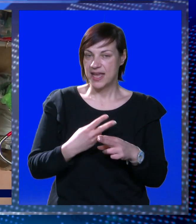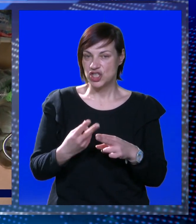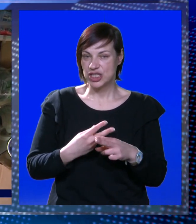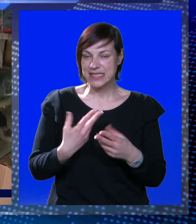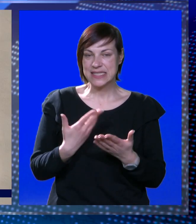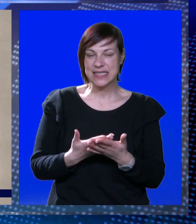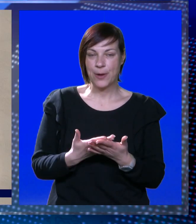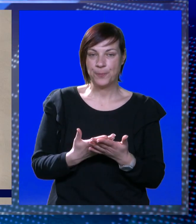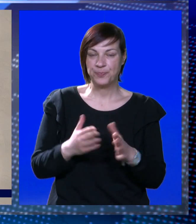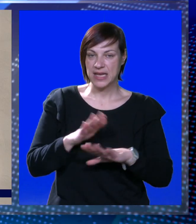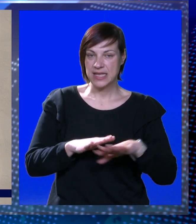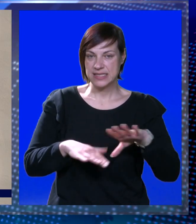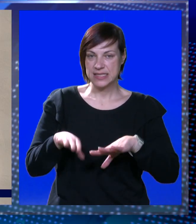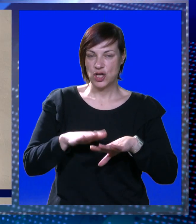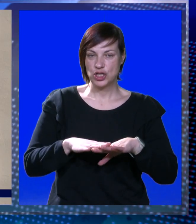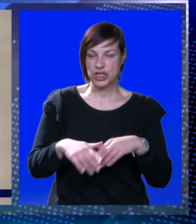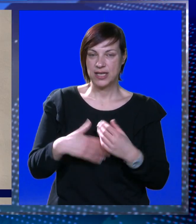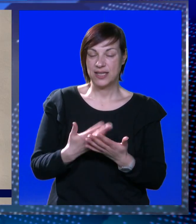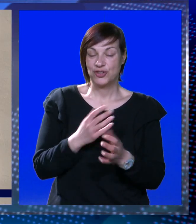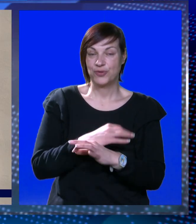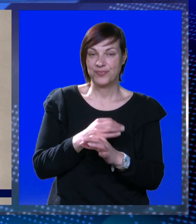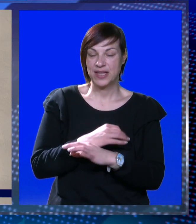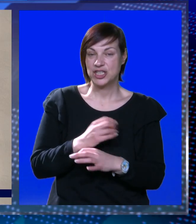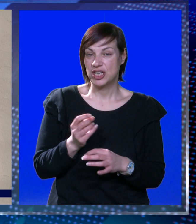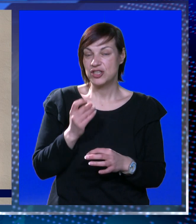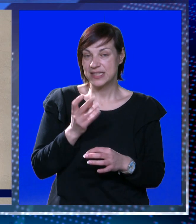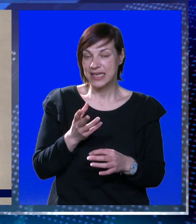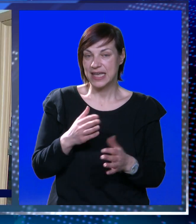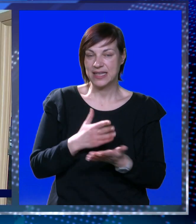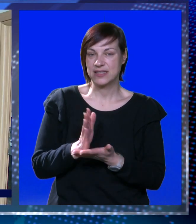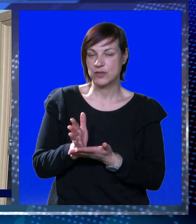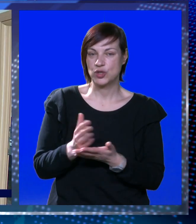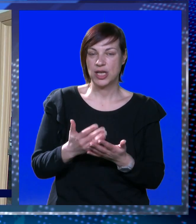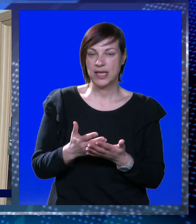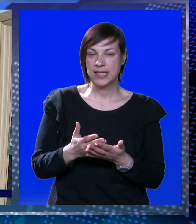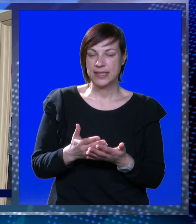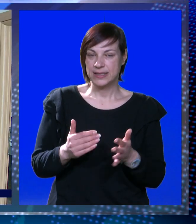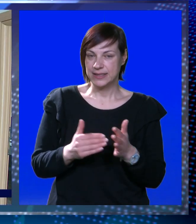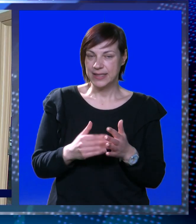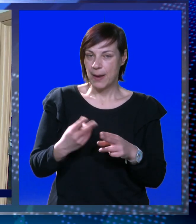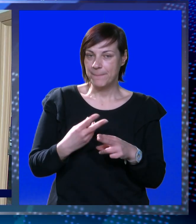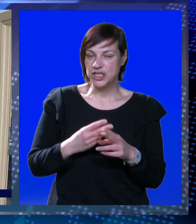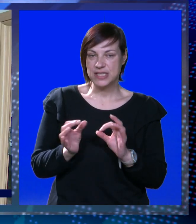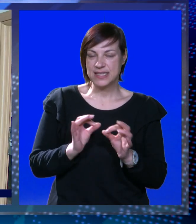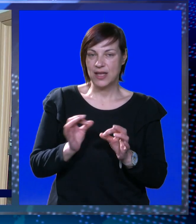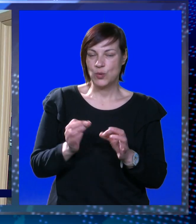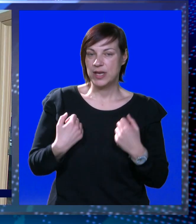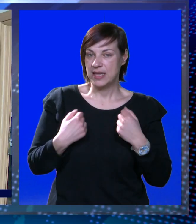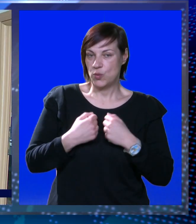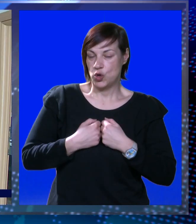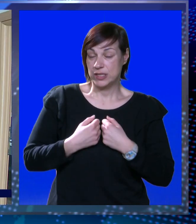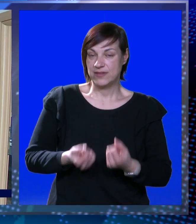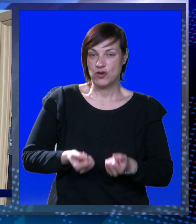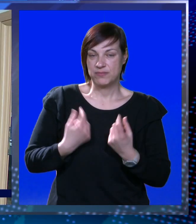čista, i složena, a to je, nažalost, rijedak slučaj. Naravno, ta odjeća treba biti čista, uredna, u